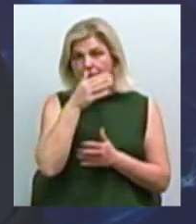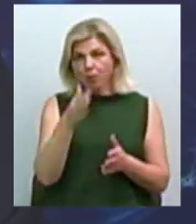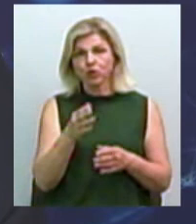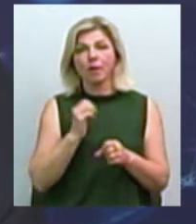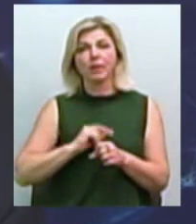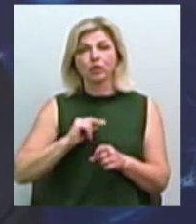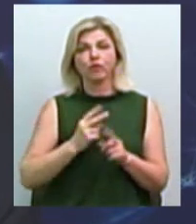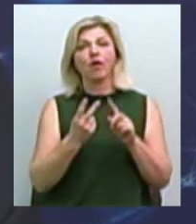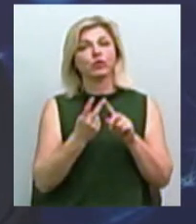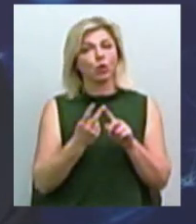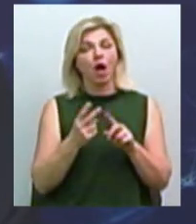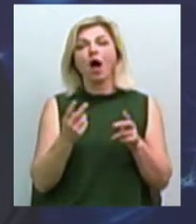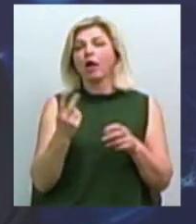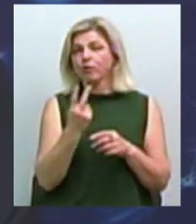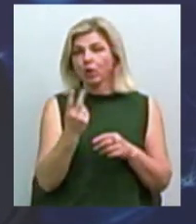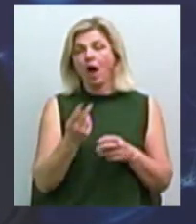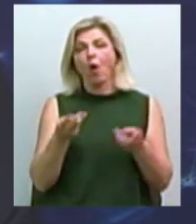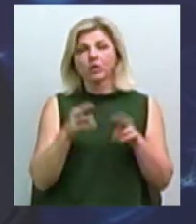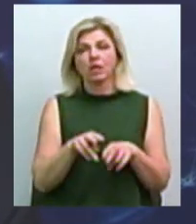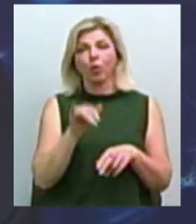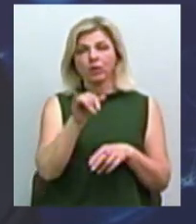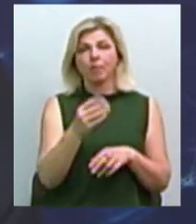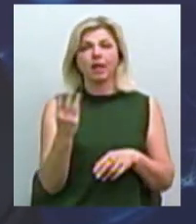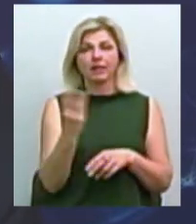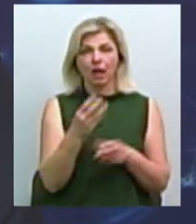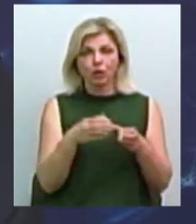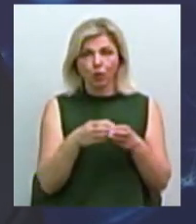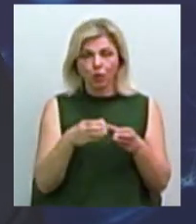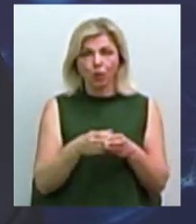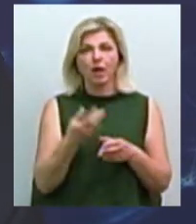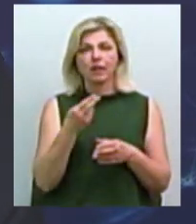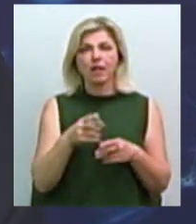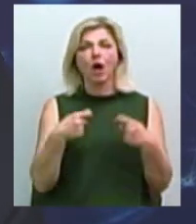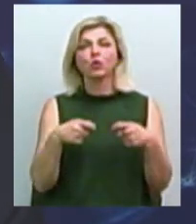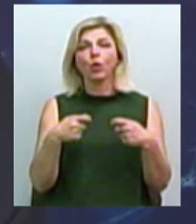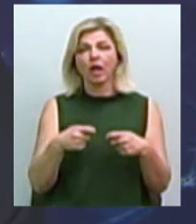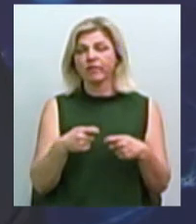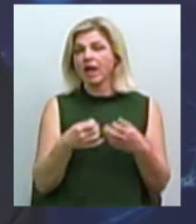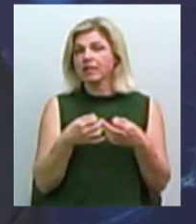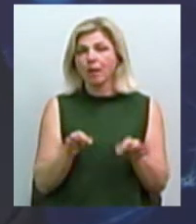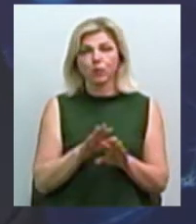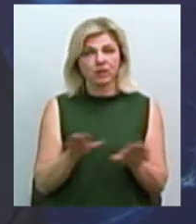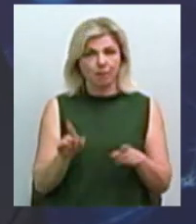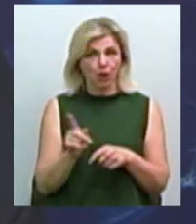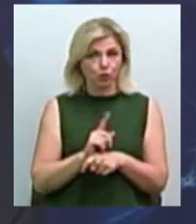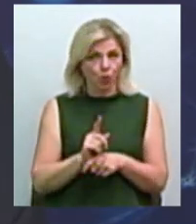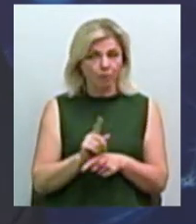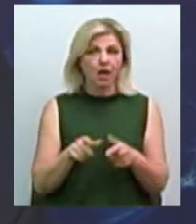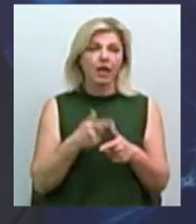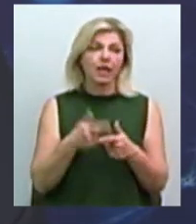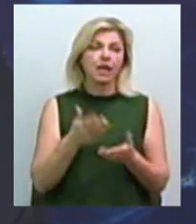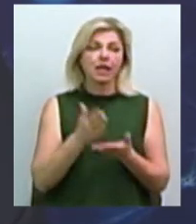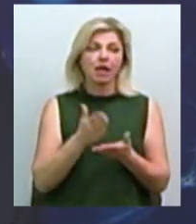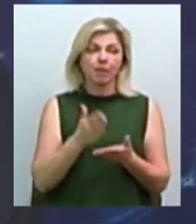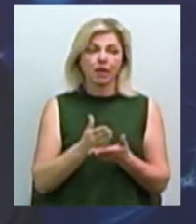залишається третя група, це 5% від обороту, це для роздрібної торгівлі неприпустима норма, або має тоді суб'єкт